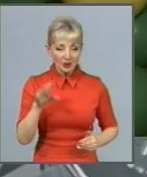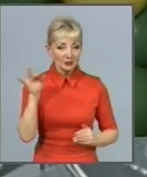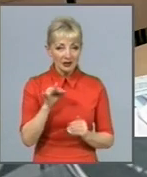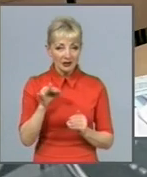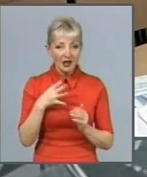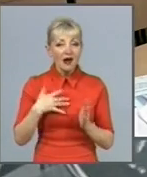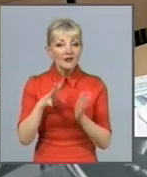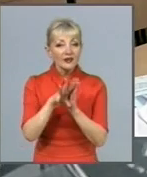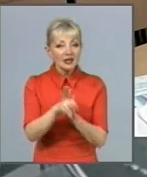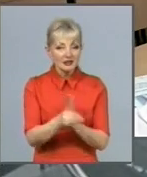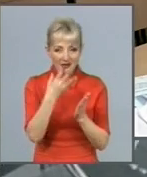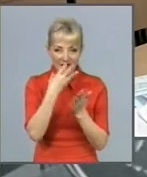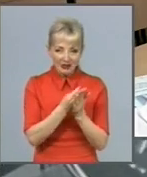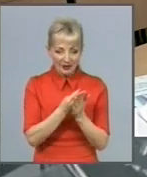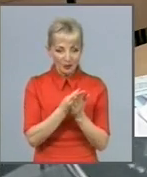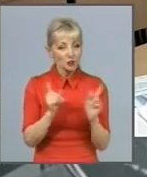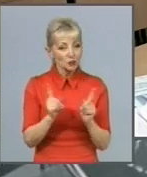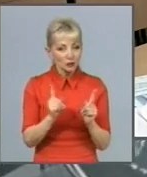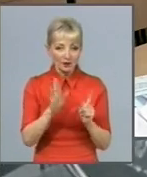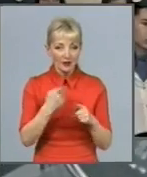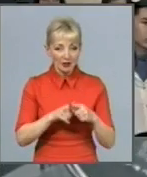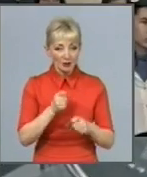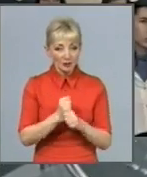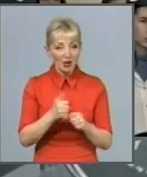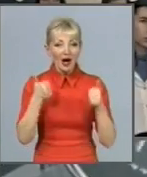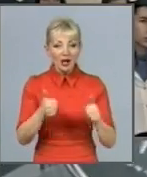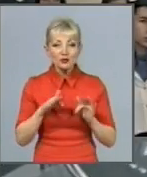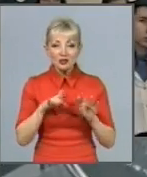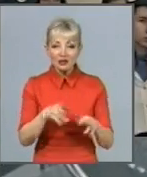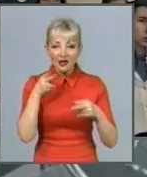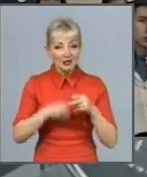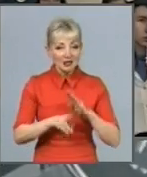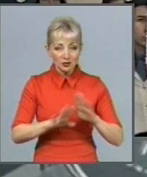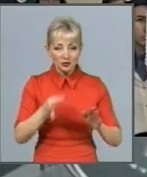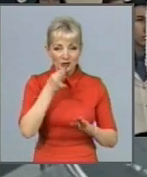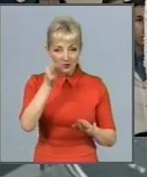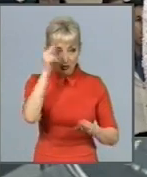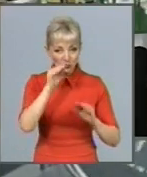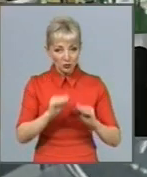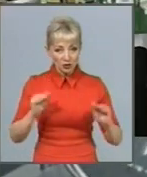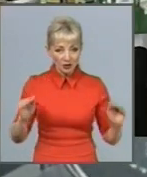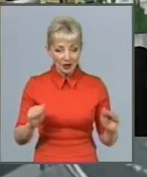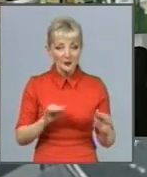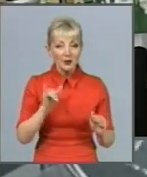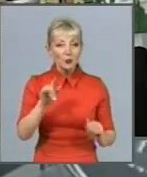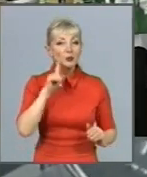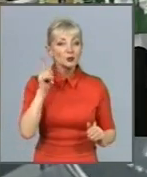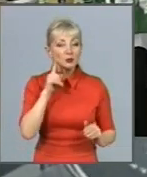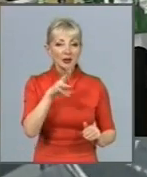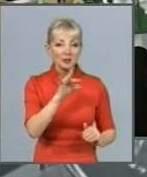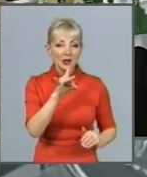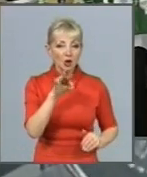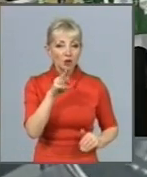А добрі справи вони нескінченні, зазначають школярі. Тож у скарбниці юних миротворців Харкова безліч